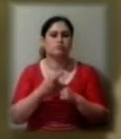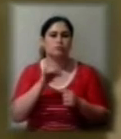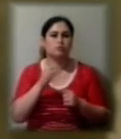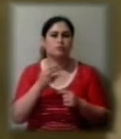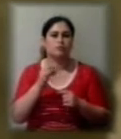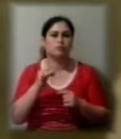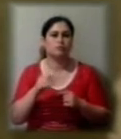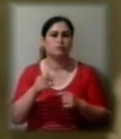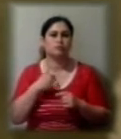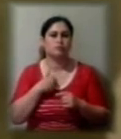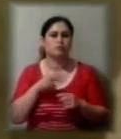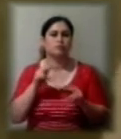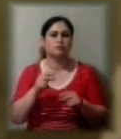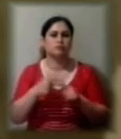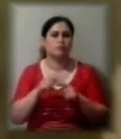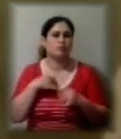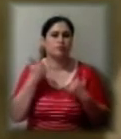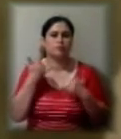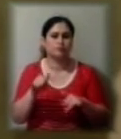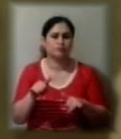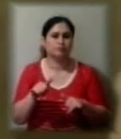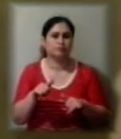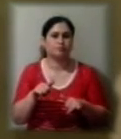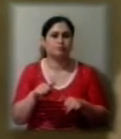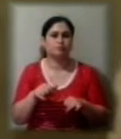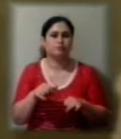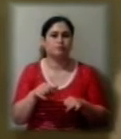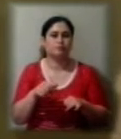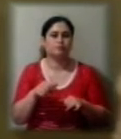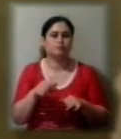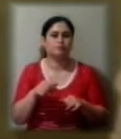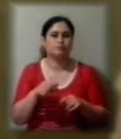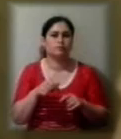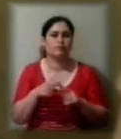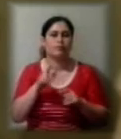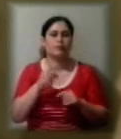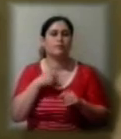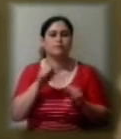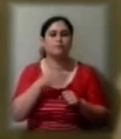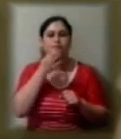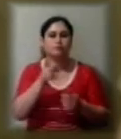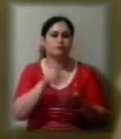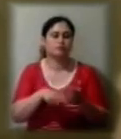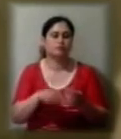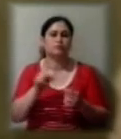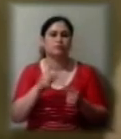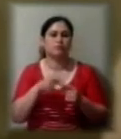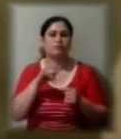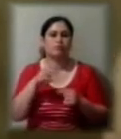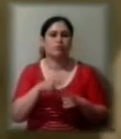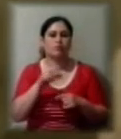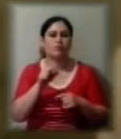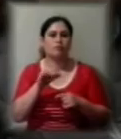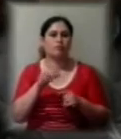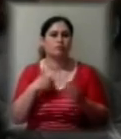якщо чесно, сам здивований. Але я можу з упевненістю сказати, що його в Каховці у нас вдома точно